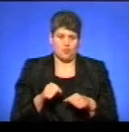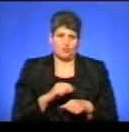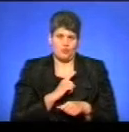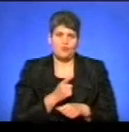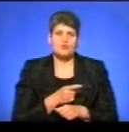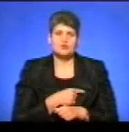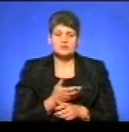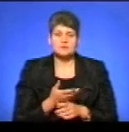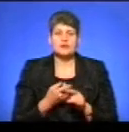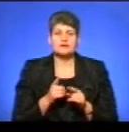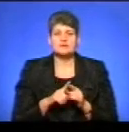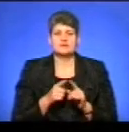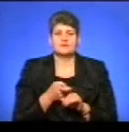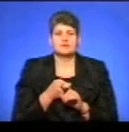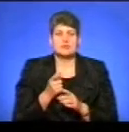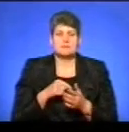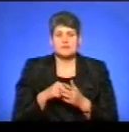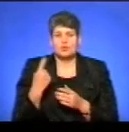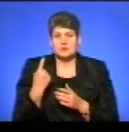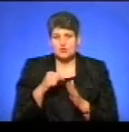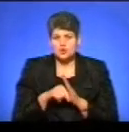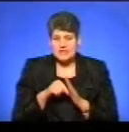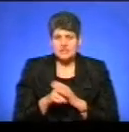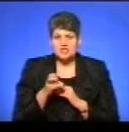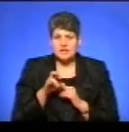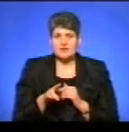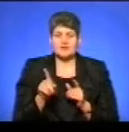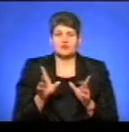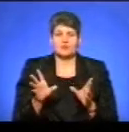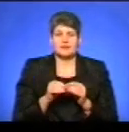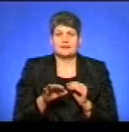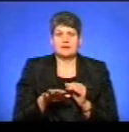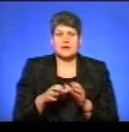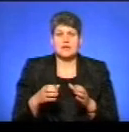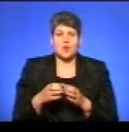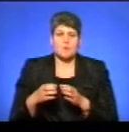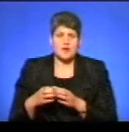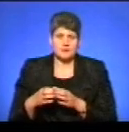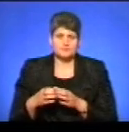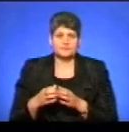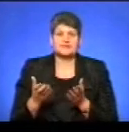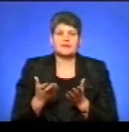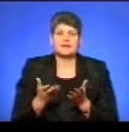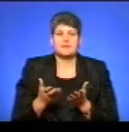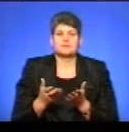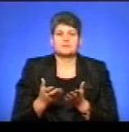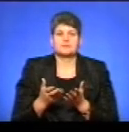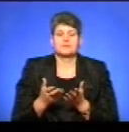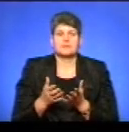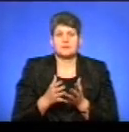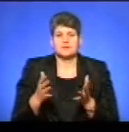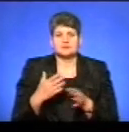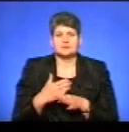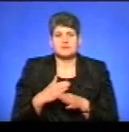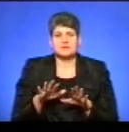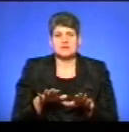звичайно, відноситься до міста обласного значення і до об'єднаних територіальних громад, де левова частка